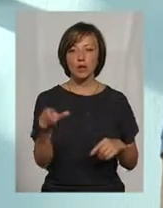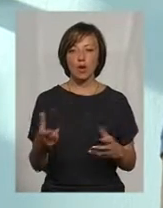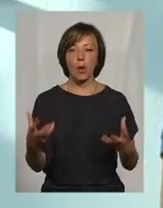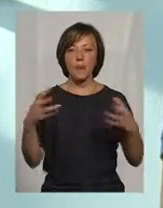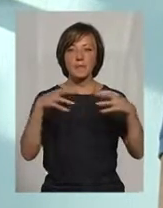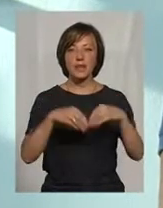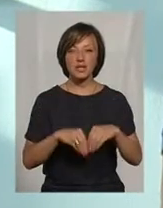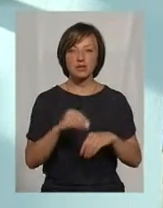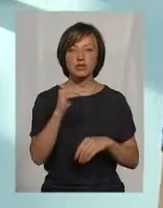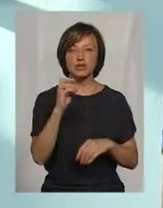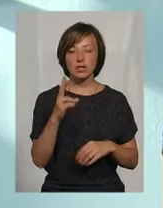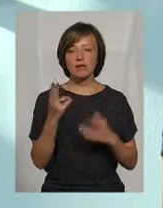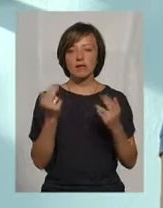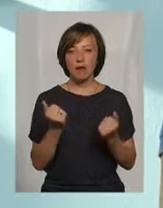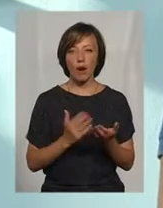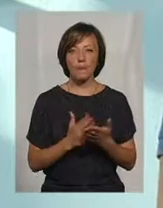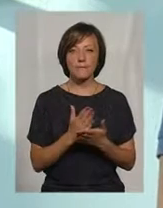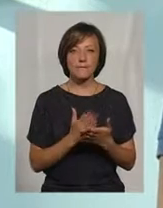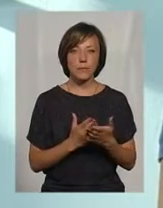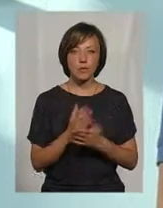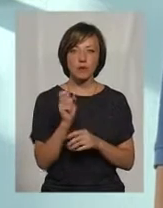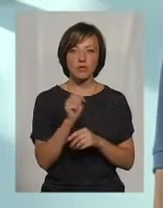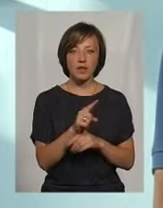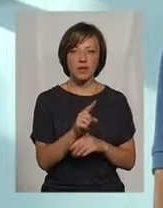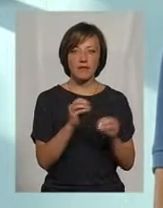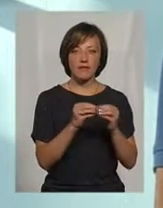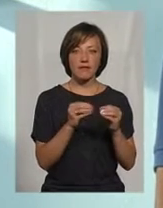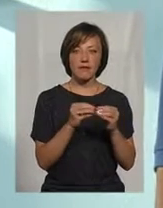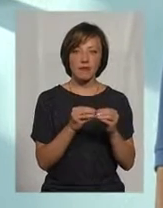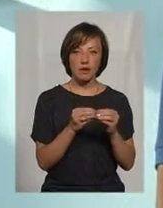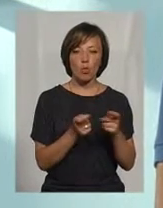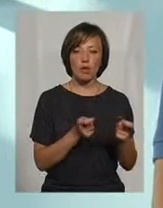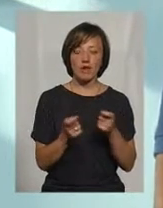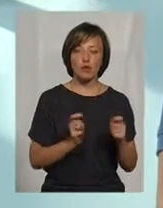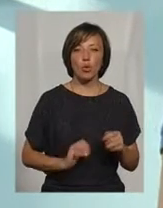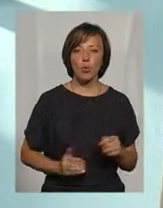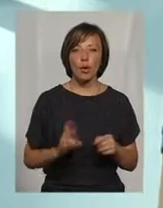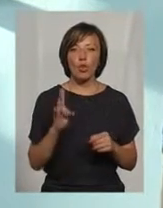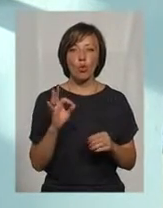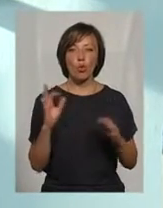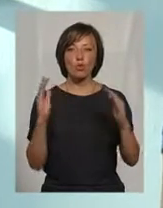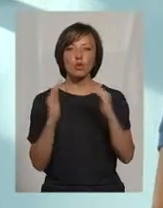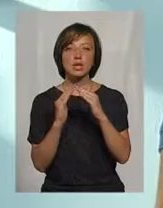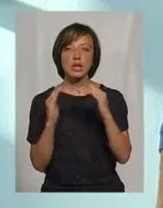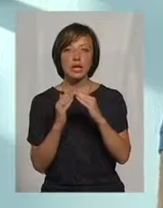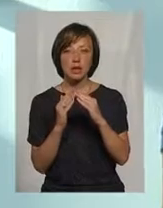'єднуватися, створити жеки. Да, послуги можна замовляти і в тих же управлячих компаніях, але будинок